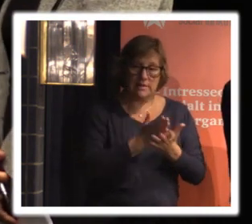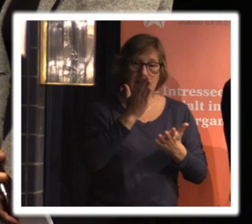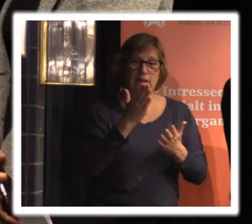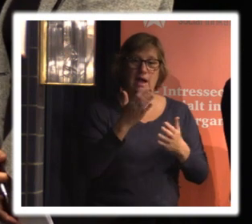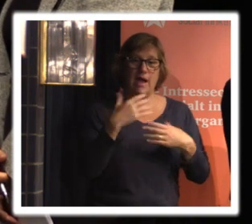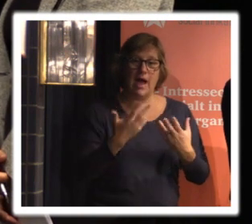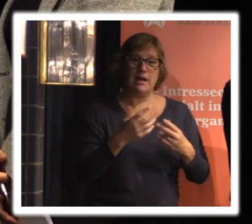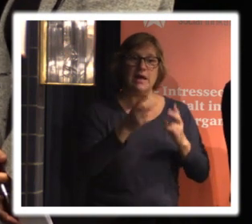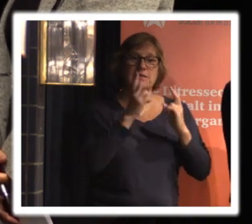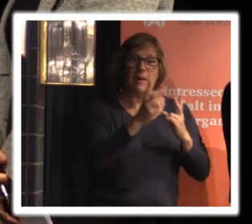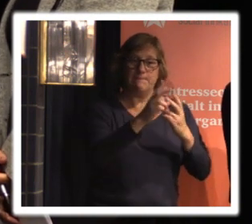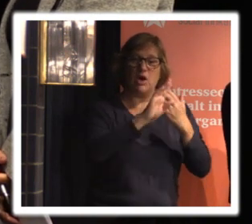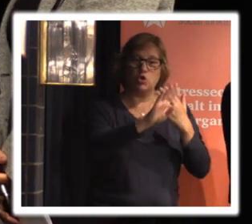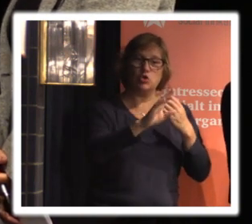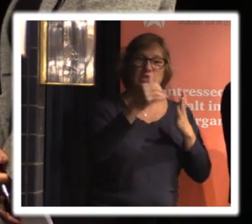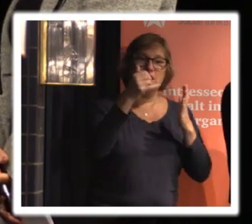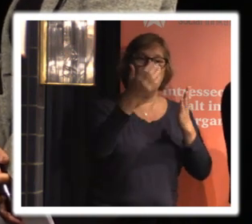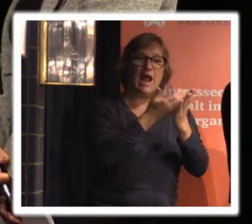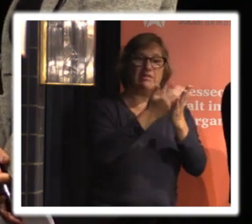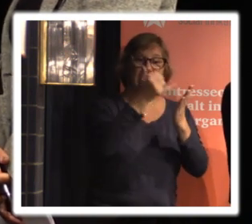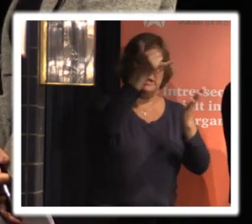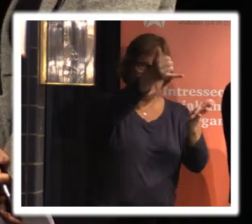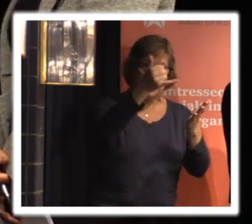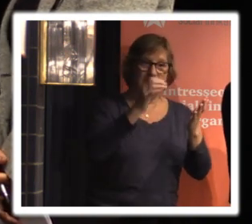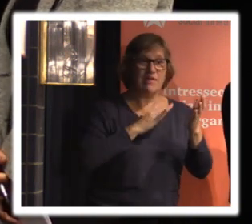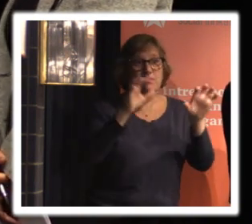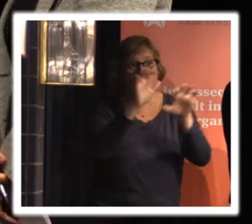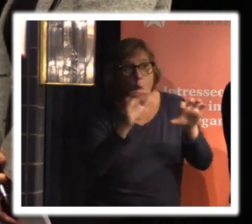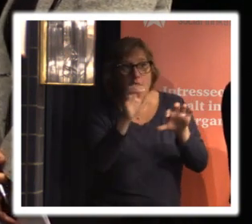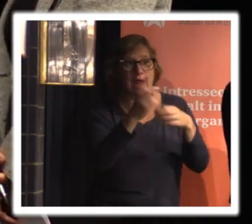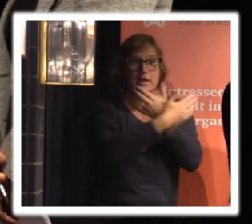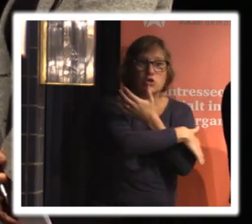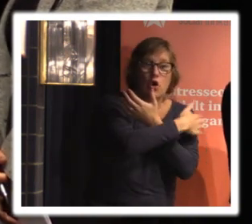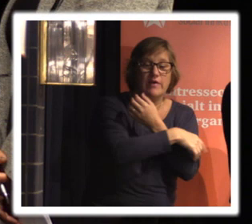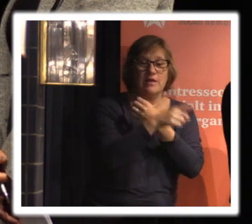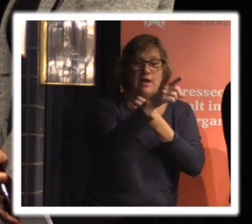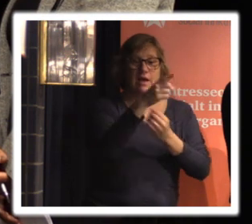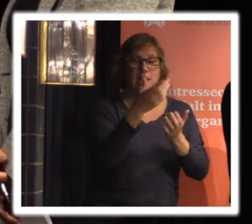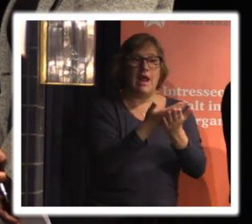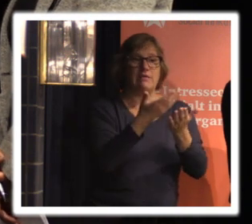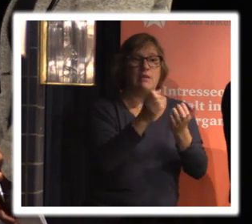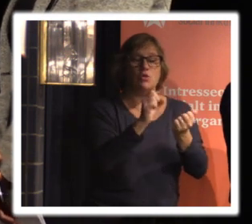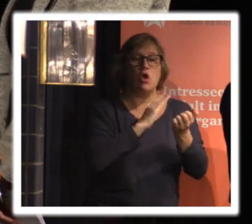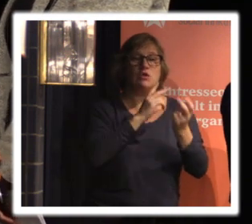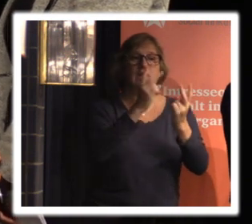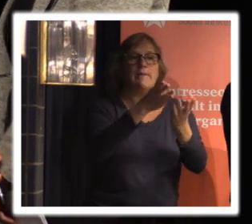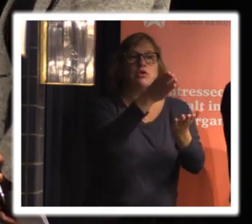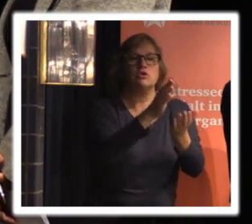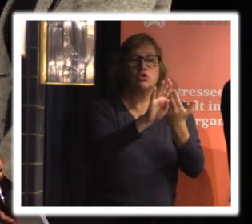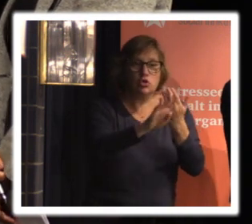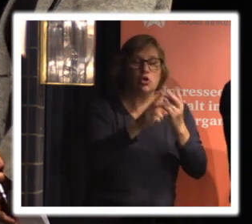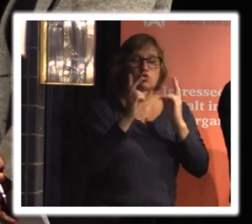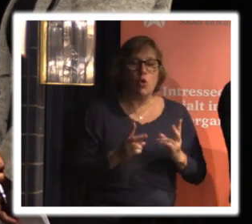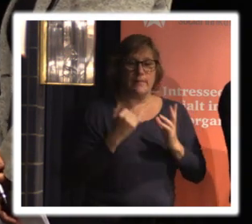det är samma skydd i det här landet man skickar upp gifterna till eller då och som det är inom EU